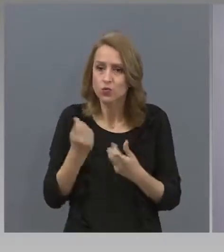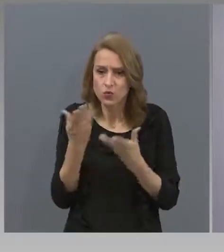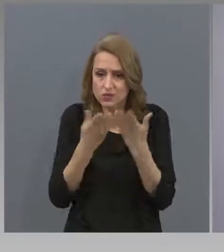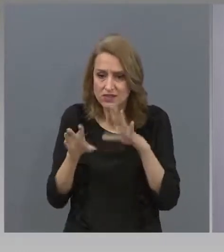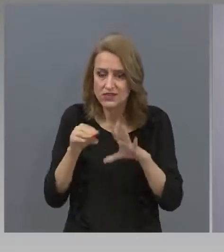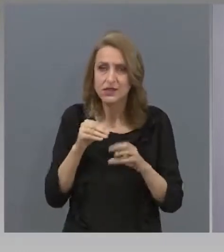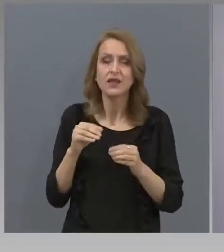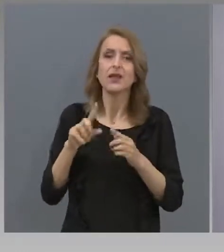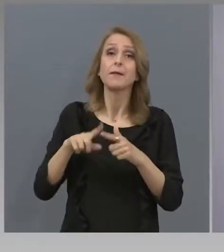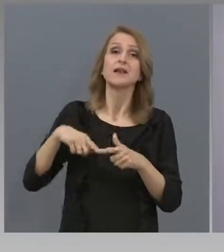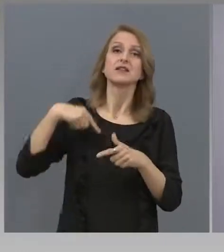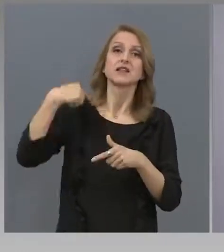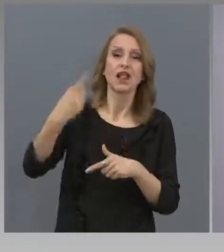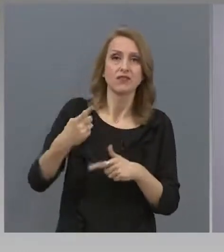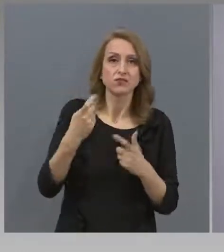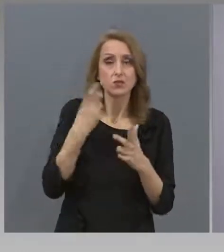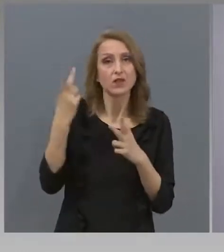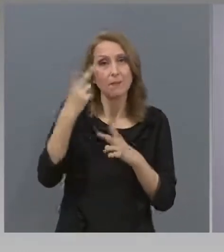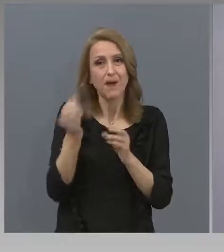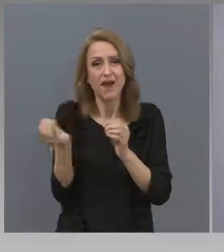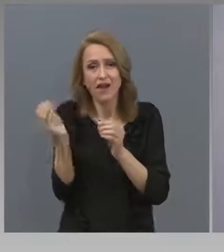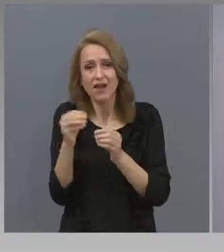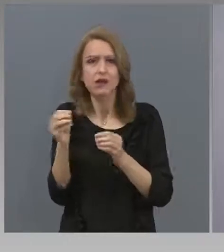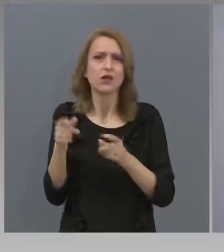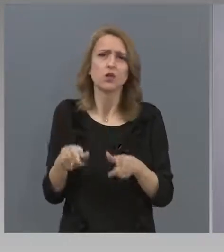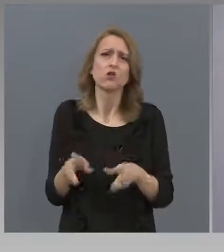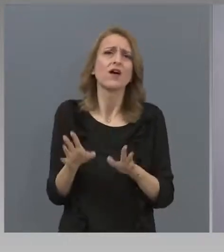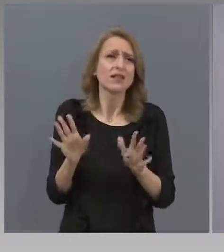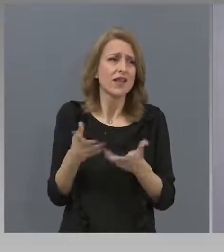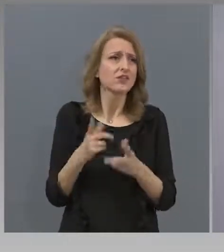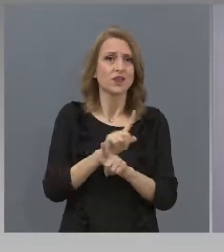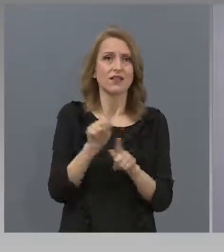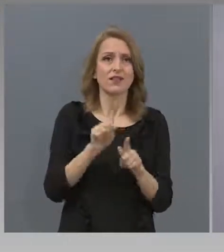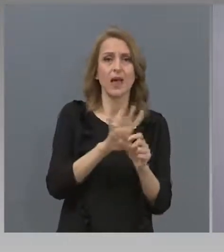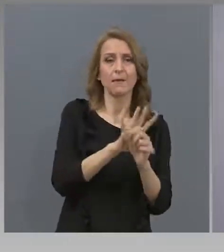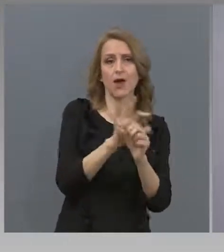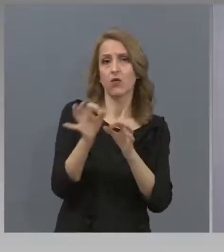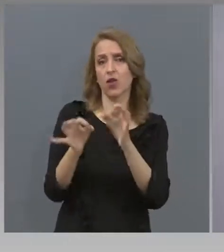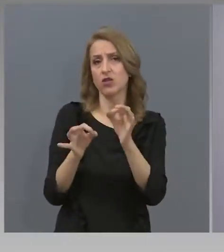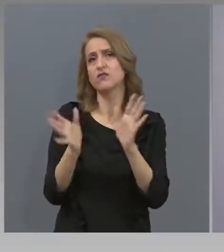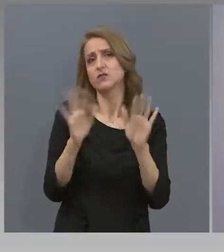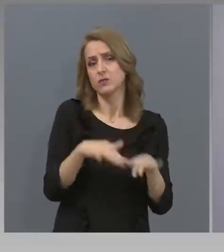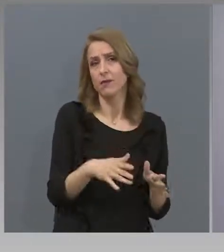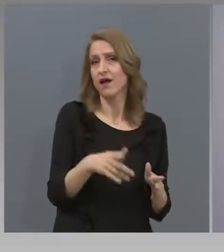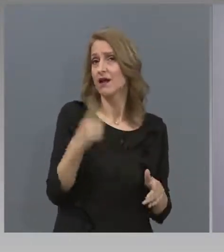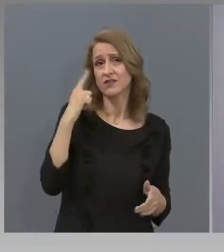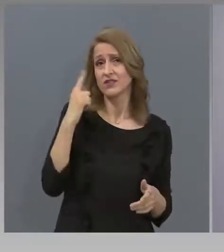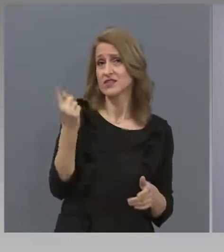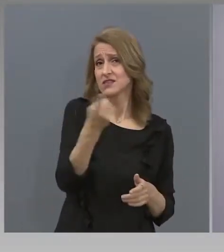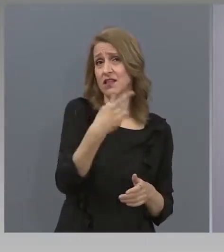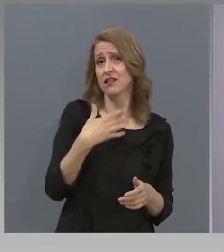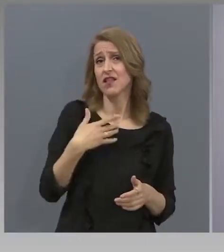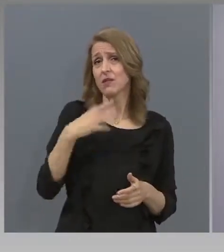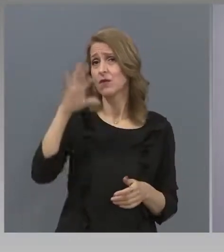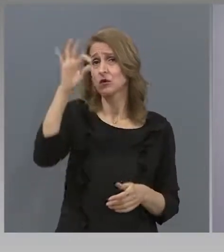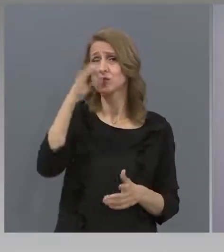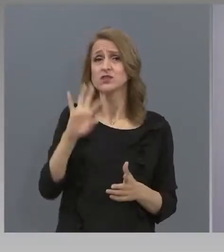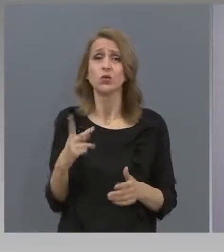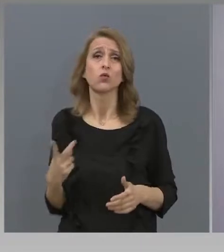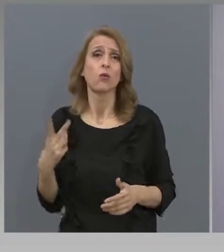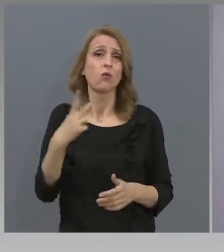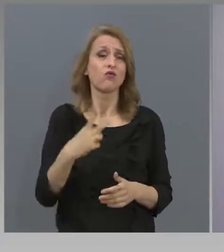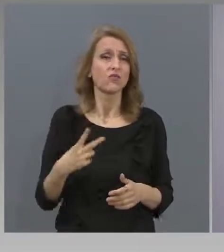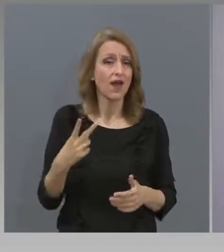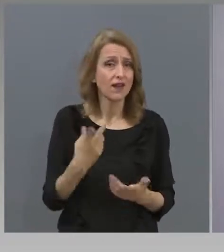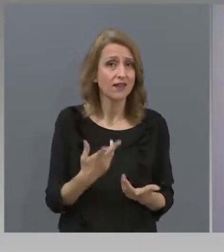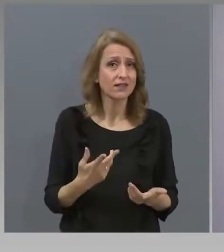и през следващата година. Това е при нормална ситуация. Имаме ученици, които и повтарят след четвърти клас.